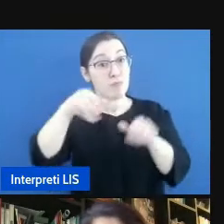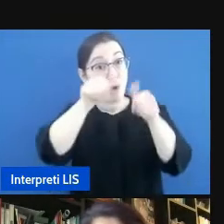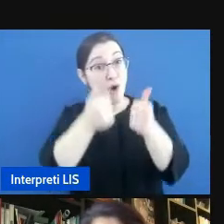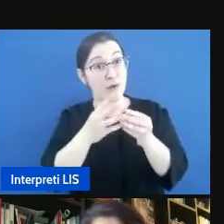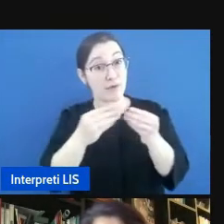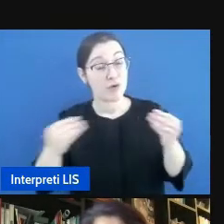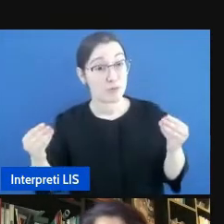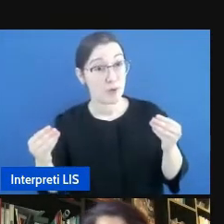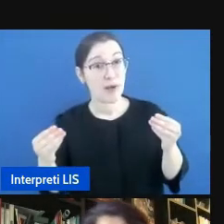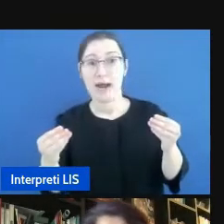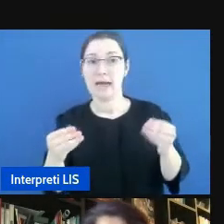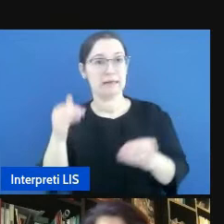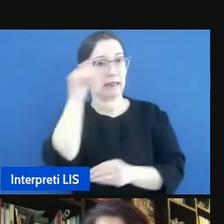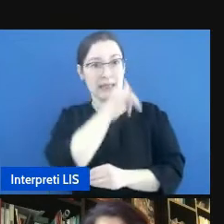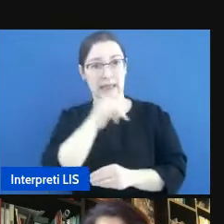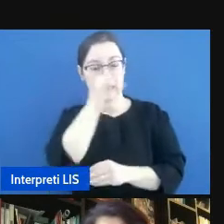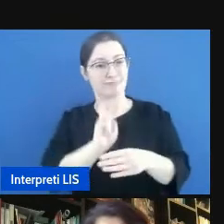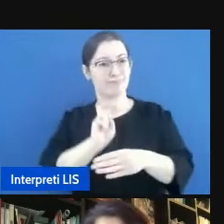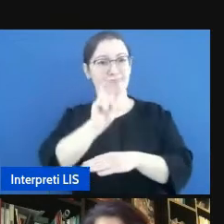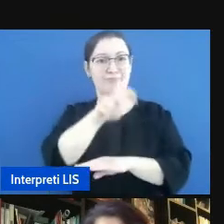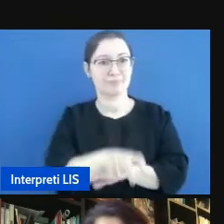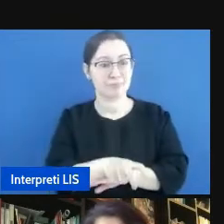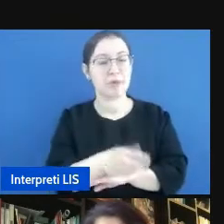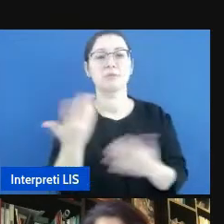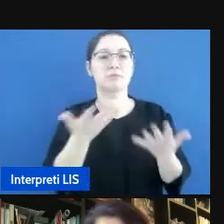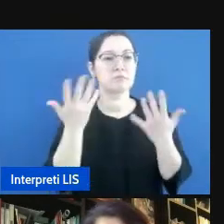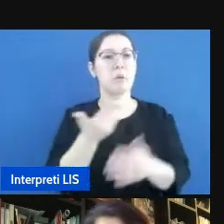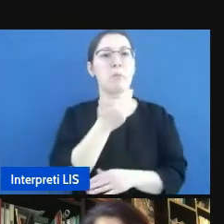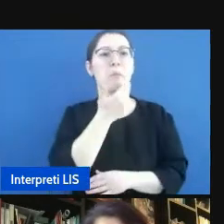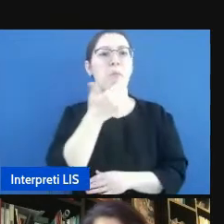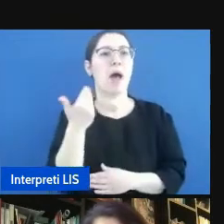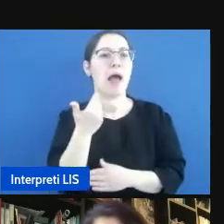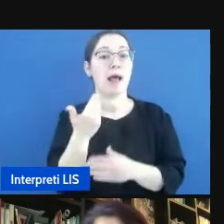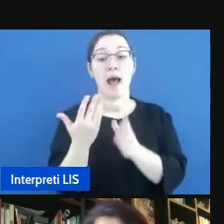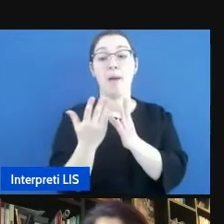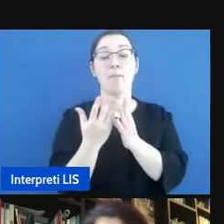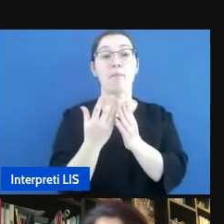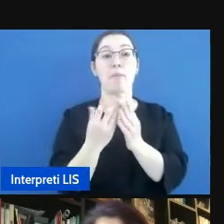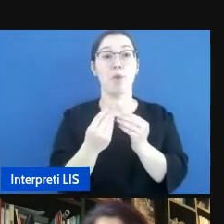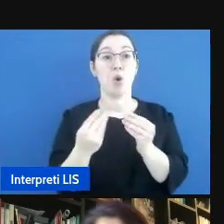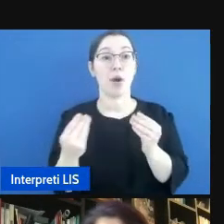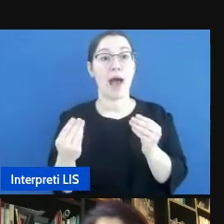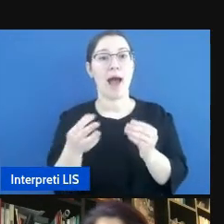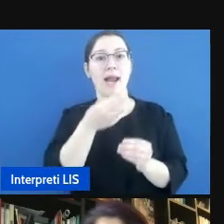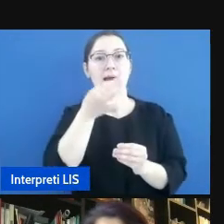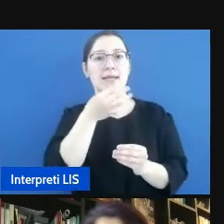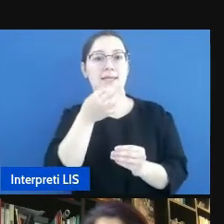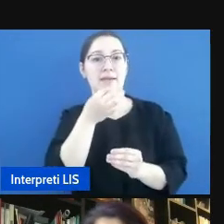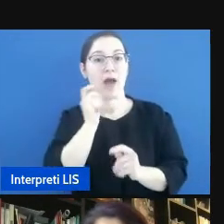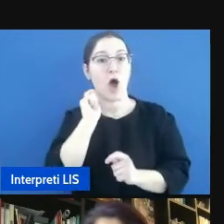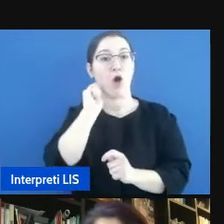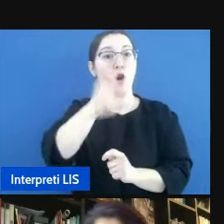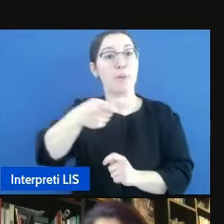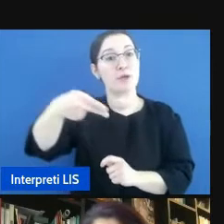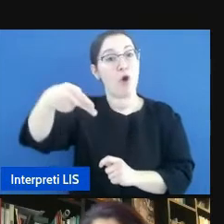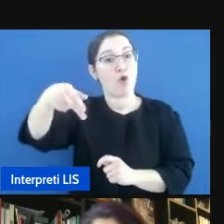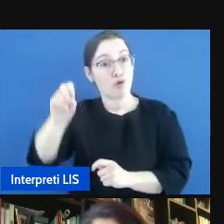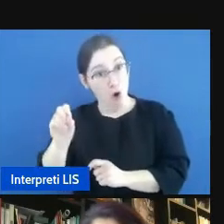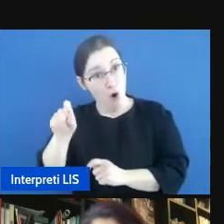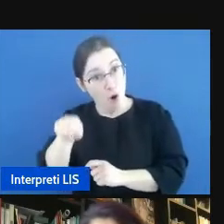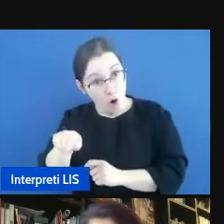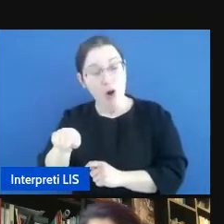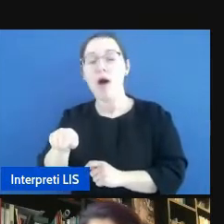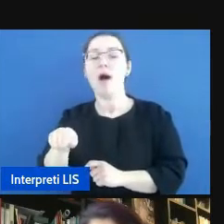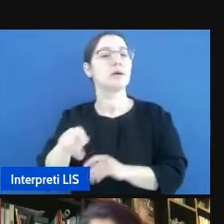e se manca il morfema del plurale, i bambini sordi non sono più in grado di